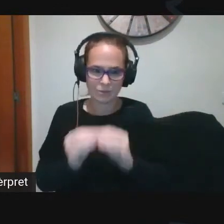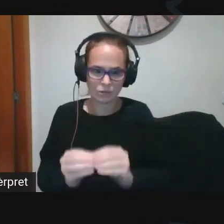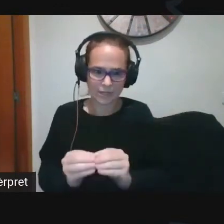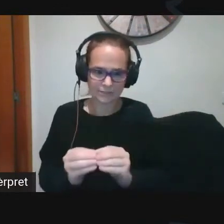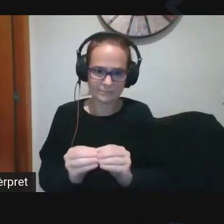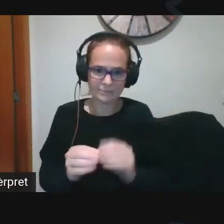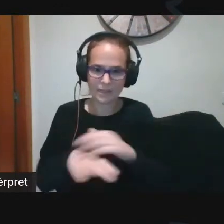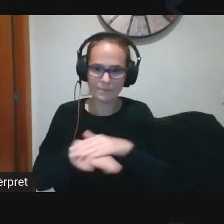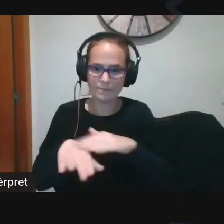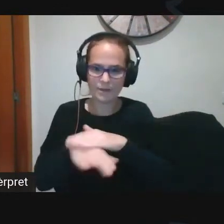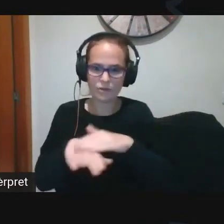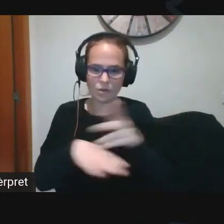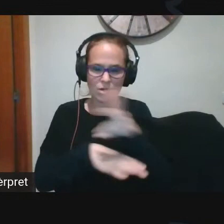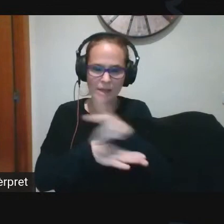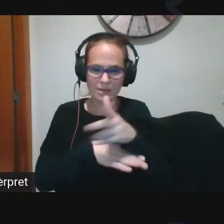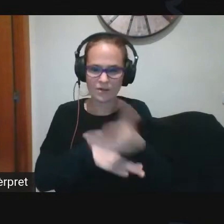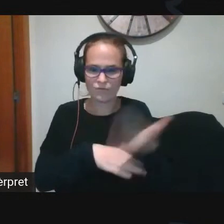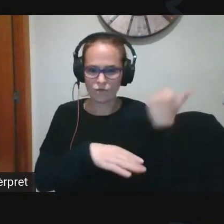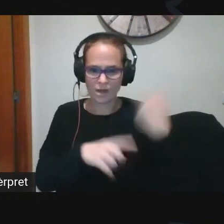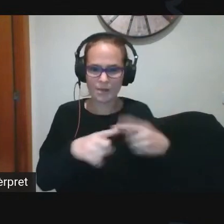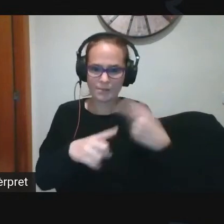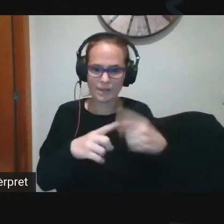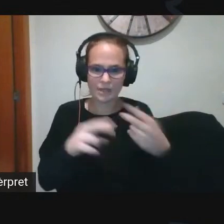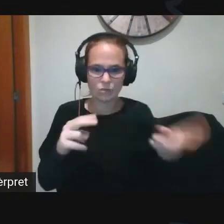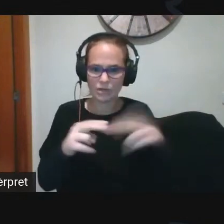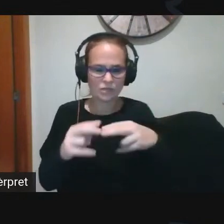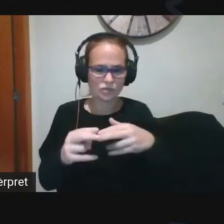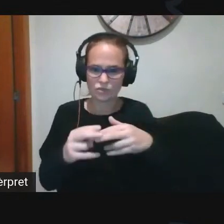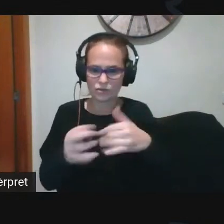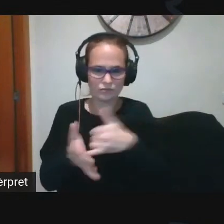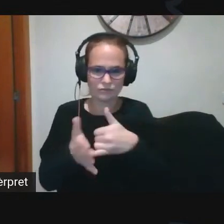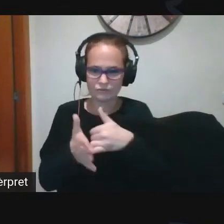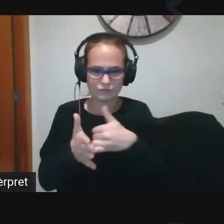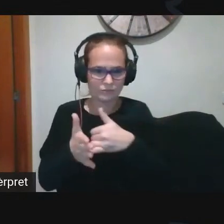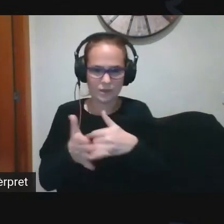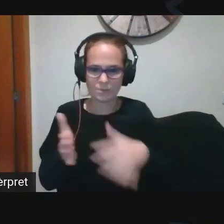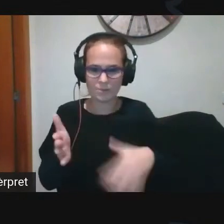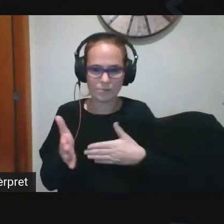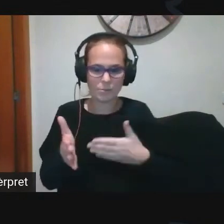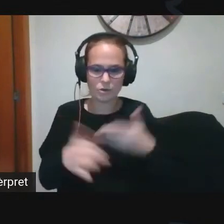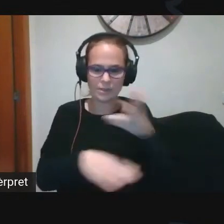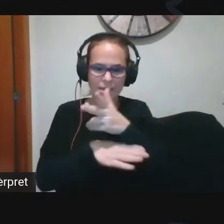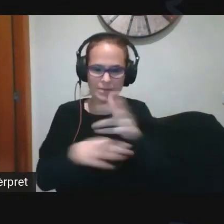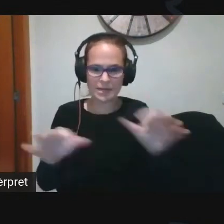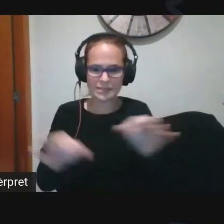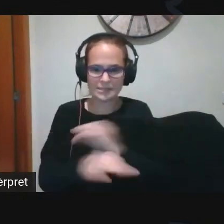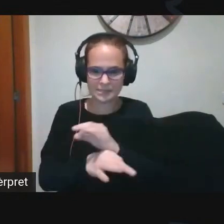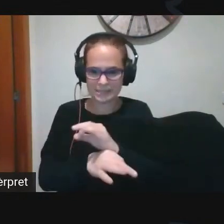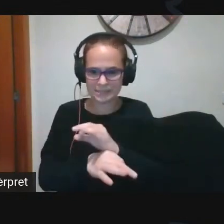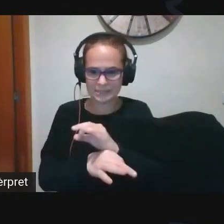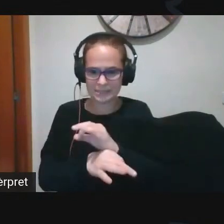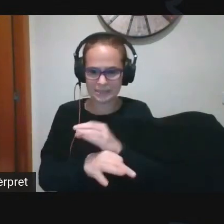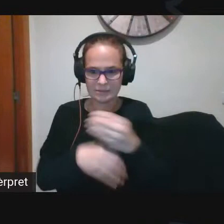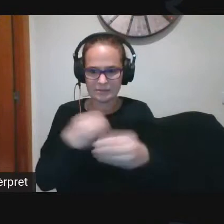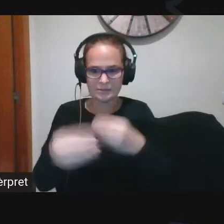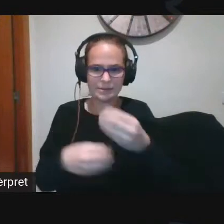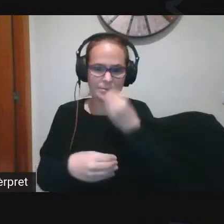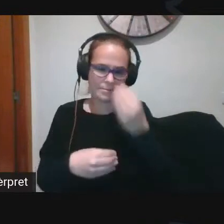que s'estan elaborant. Perdoneu, trec la càmera perquè tinc una connexió molt dolenta i potser sense la càmera